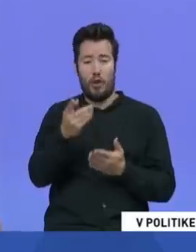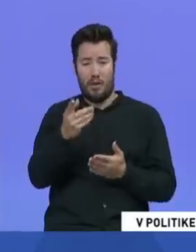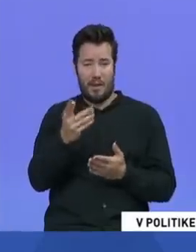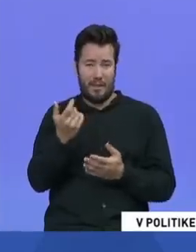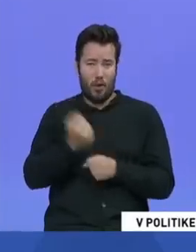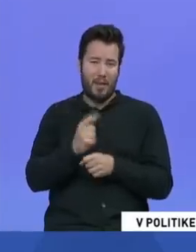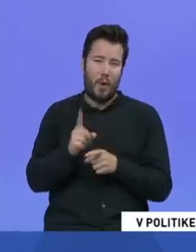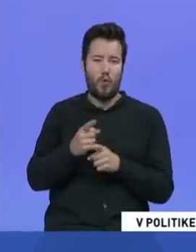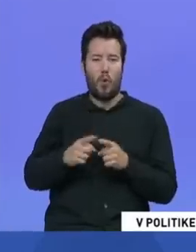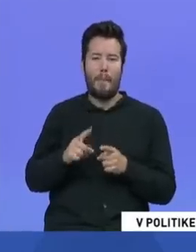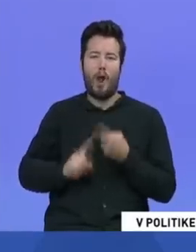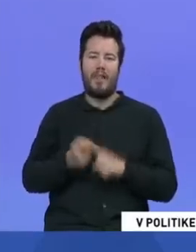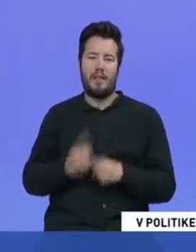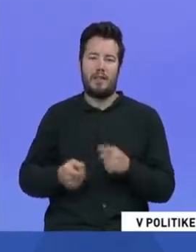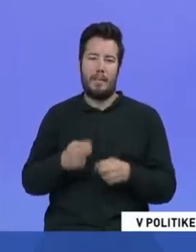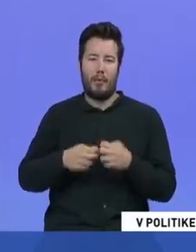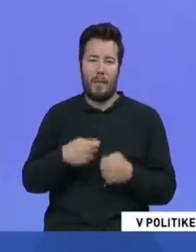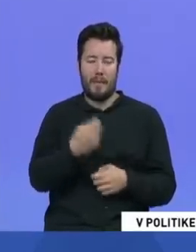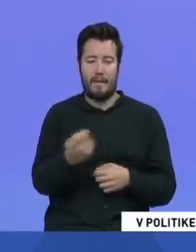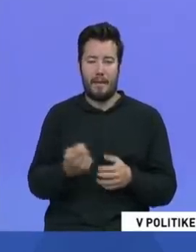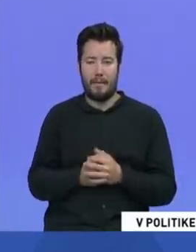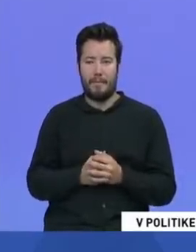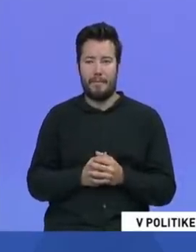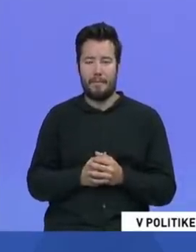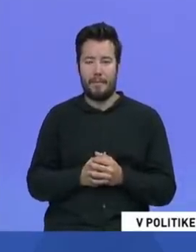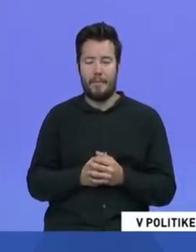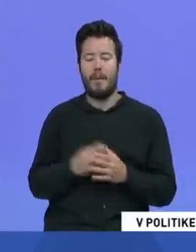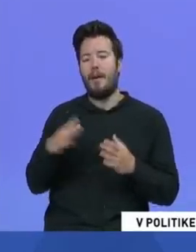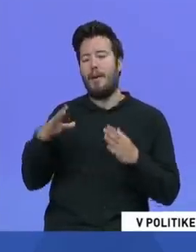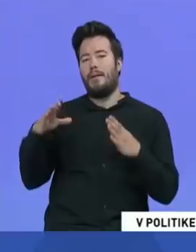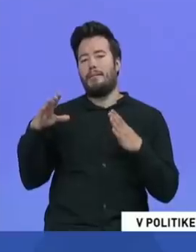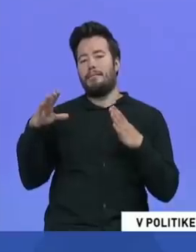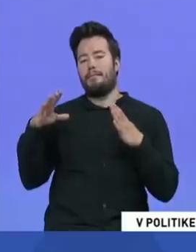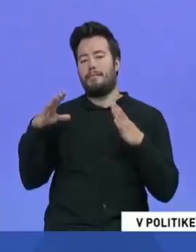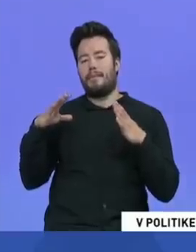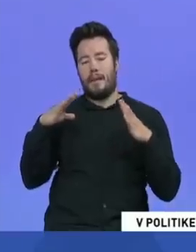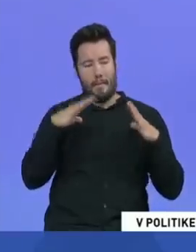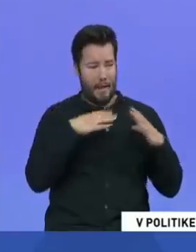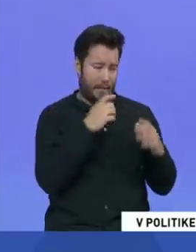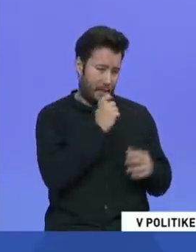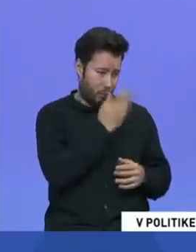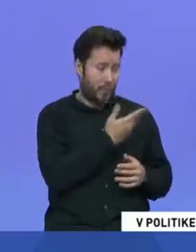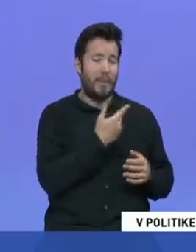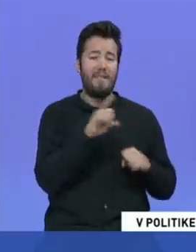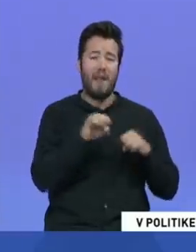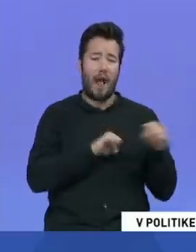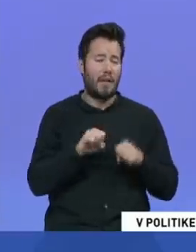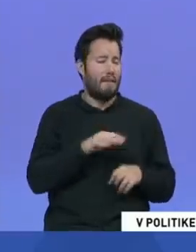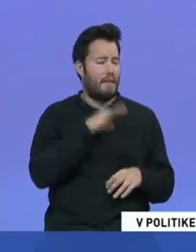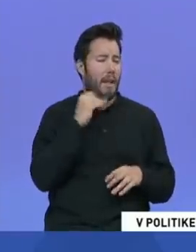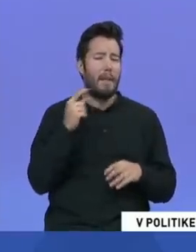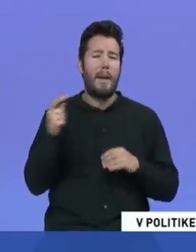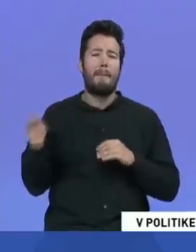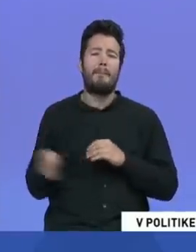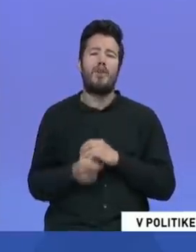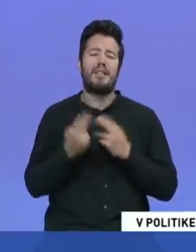Vláda neuveriteľne pocenila v lete to, že príde druhá vlna. A ona to vedela. A pamätáme si, ako chodil premiér po svadbe